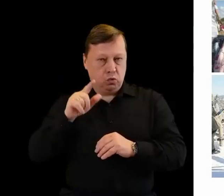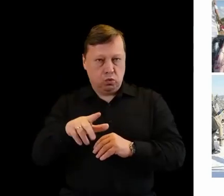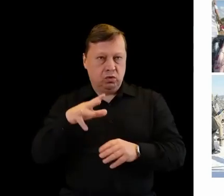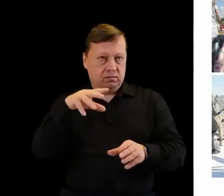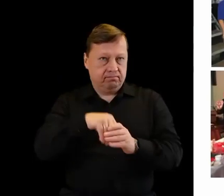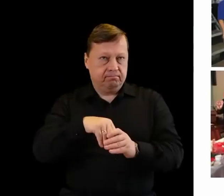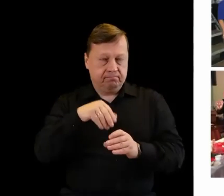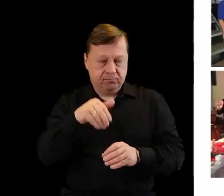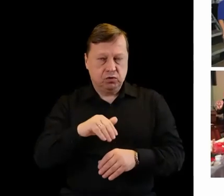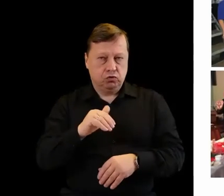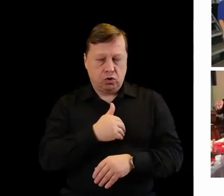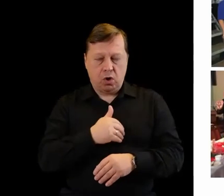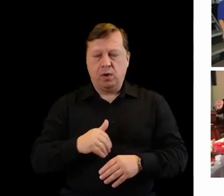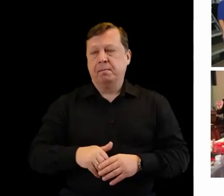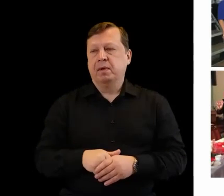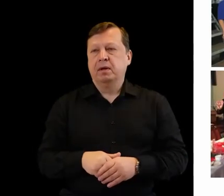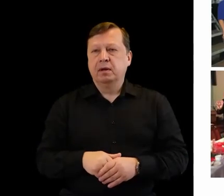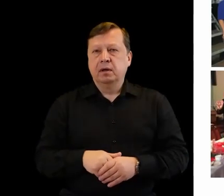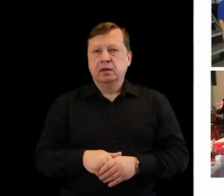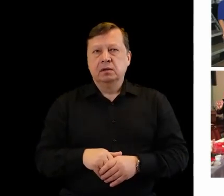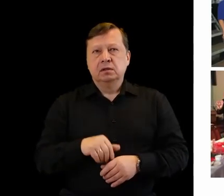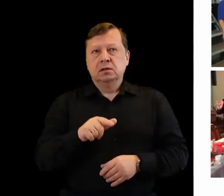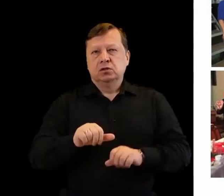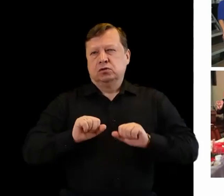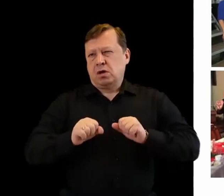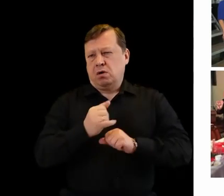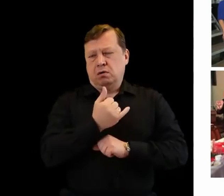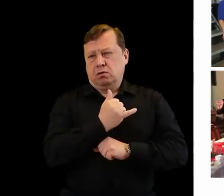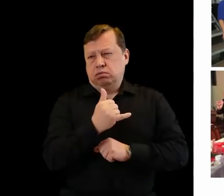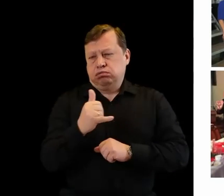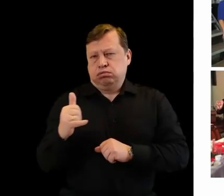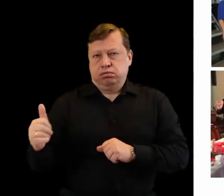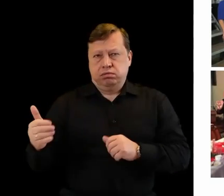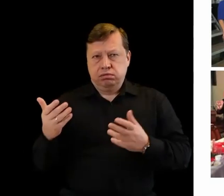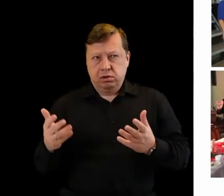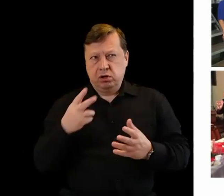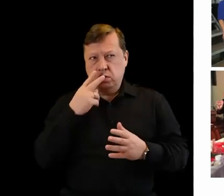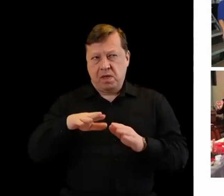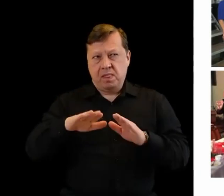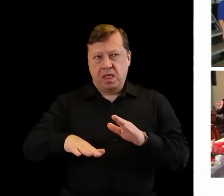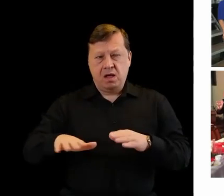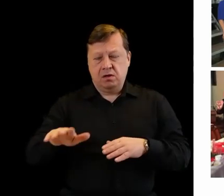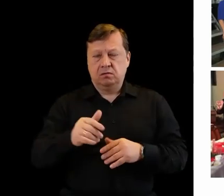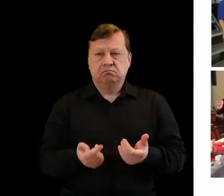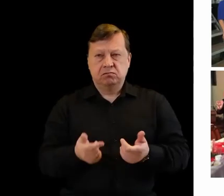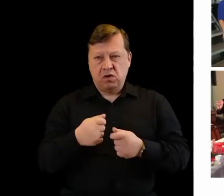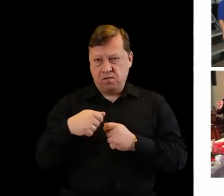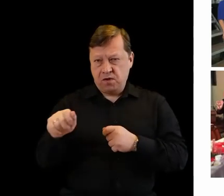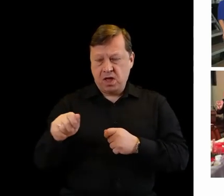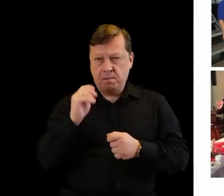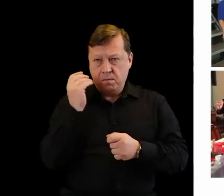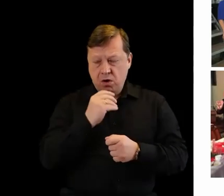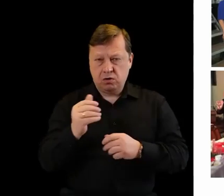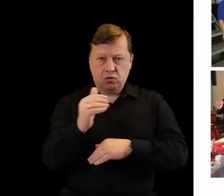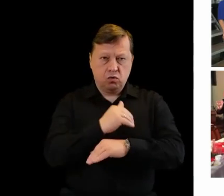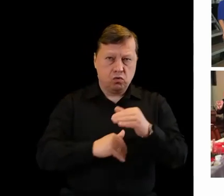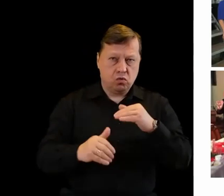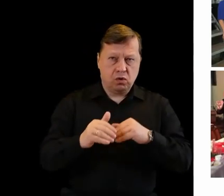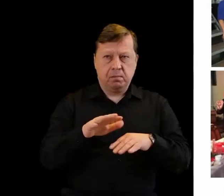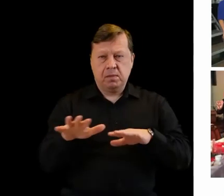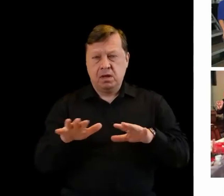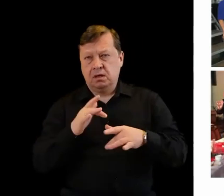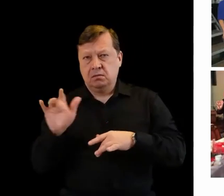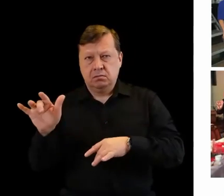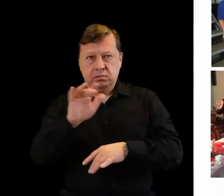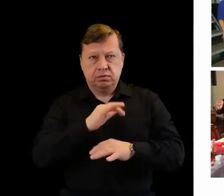w tej naszej szkole. działania najróżniejsze. Tutaj mamy na dole wyjazdy nad morze, w góry, w różne miejsca.